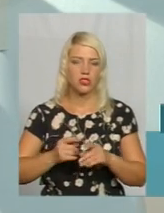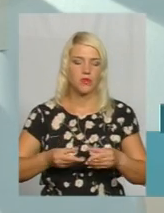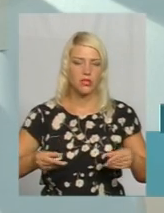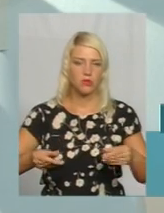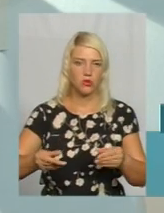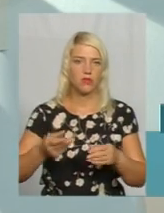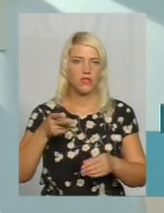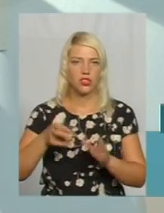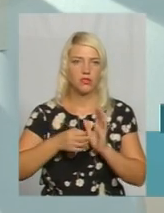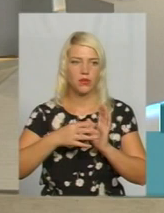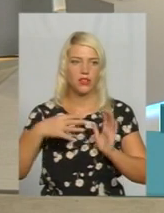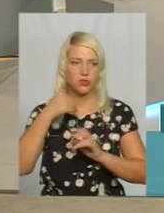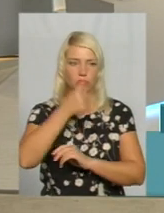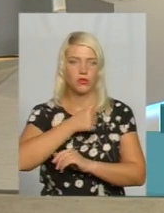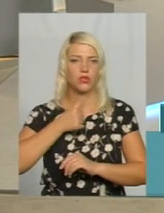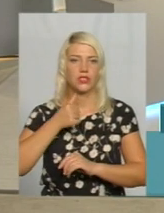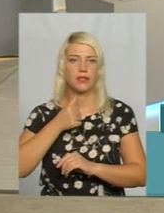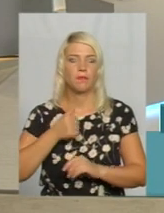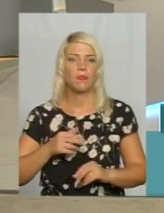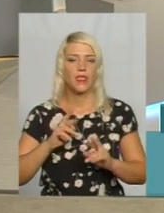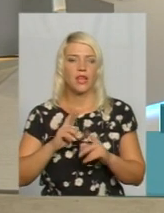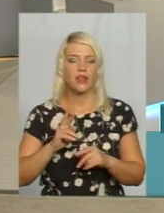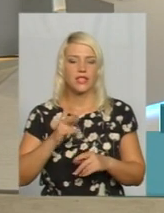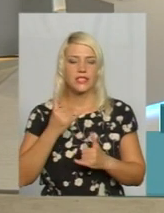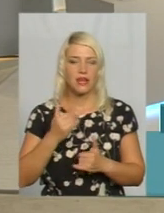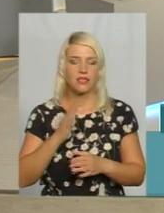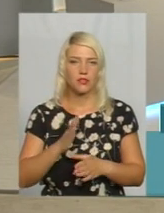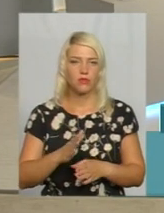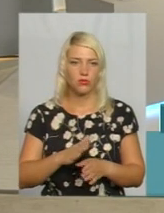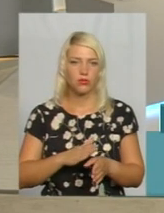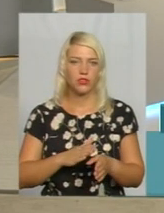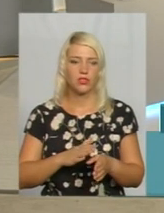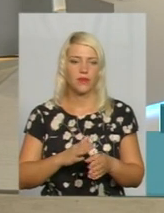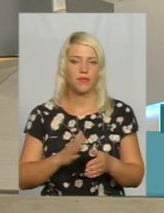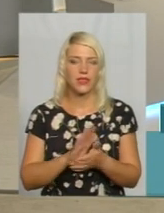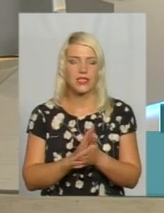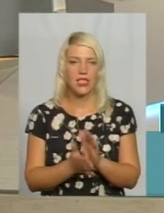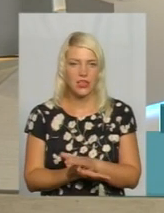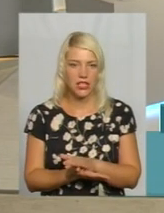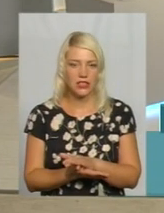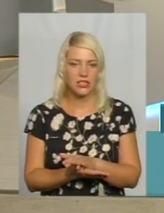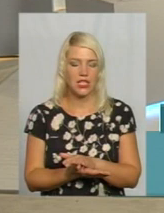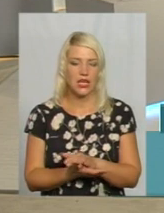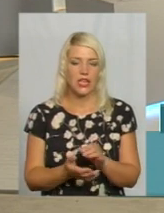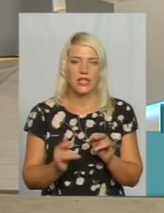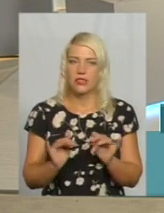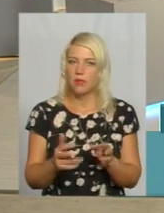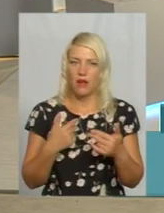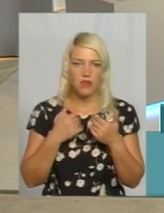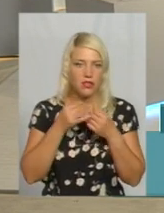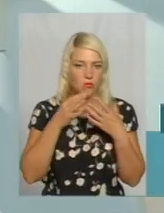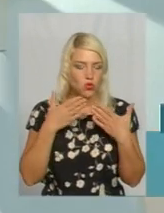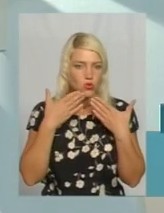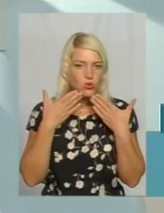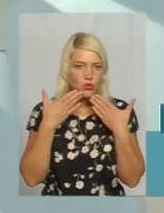2015 році. Як зараз будуть складатися справи, я не можу вам сказати. Це запитання